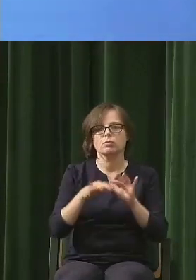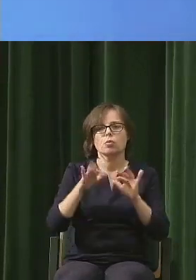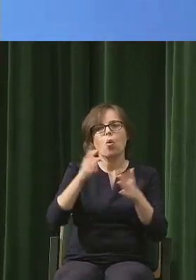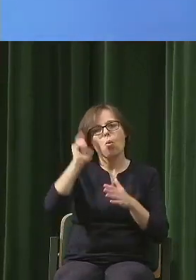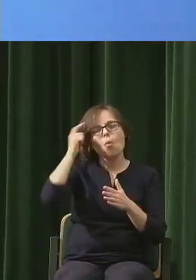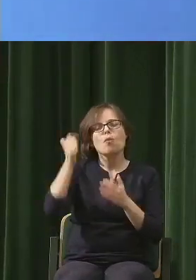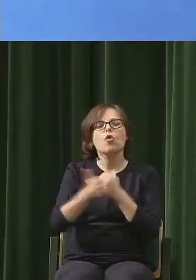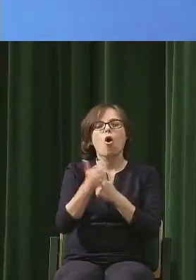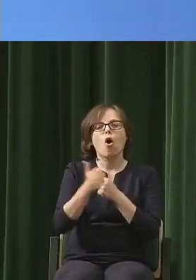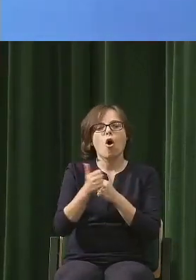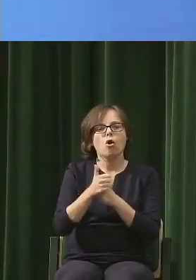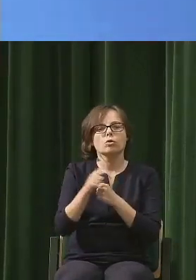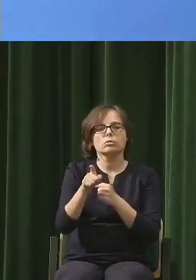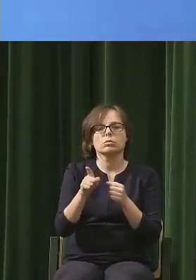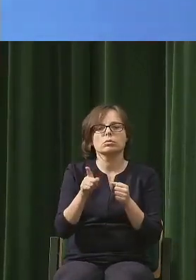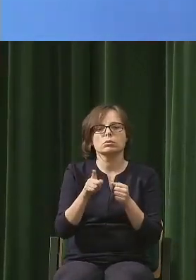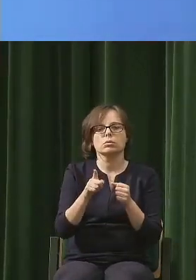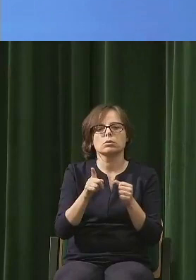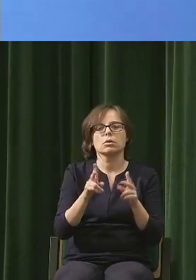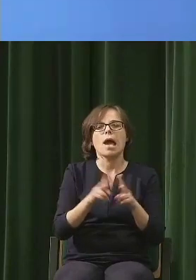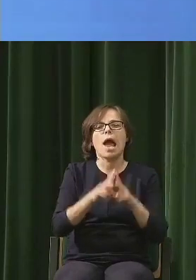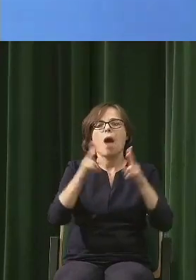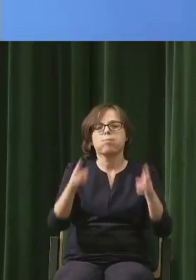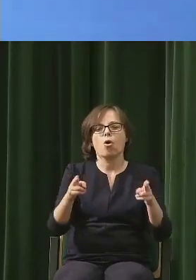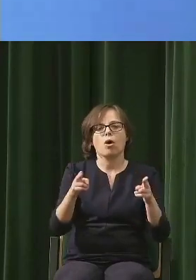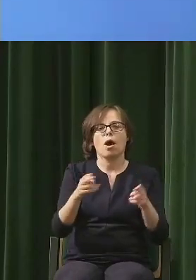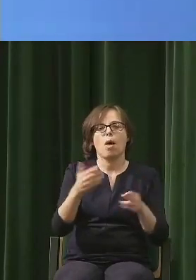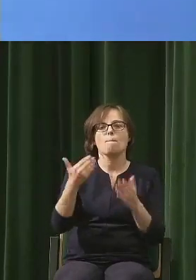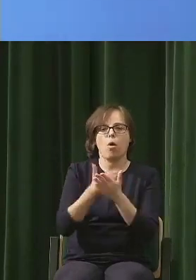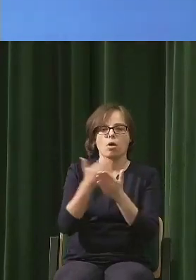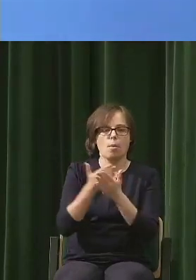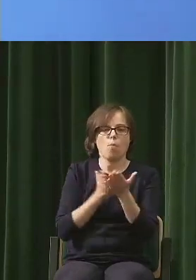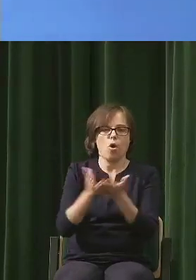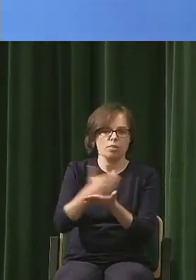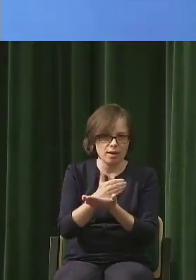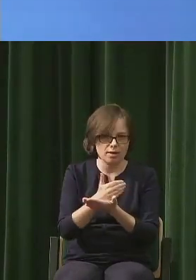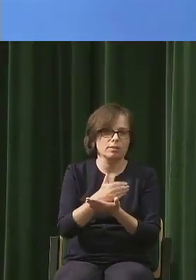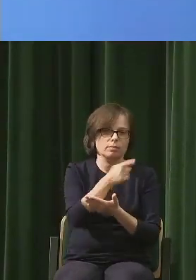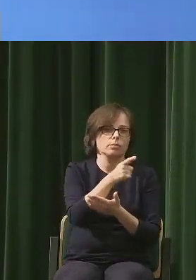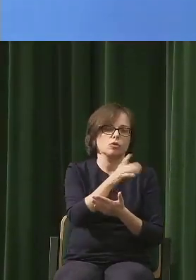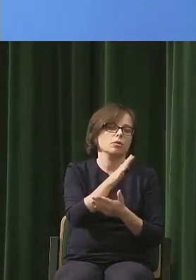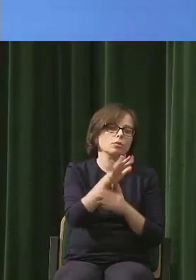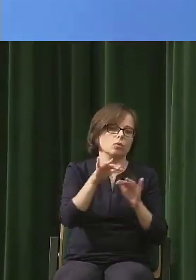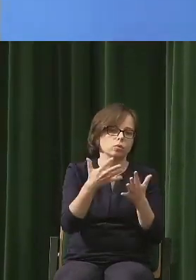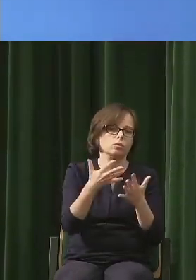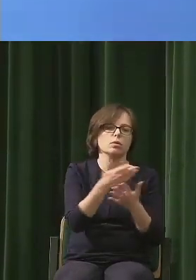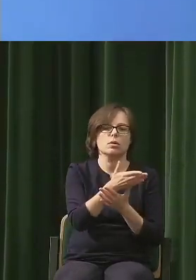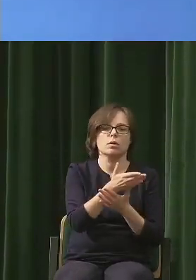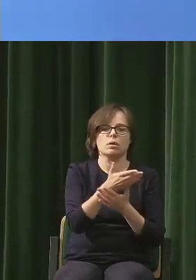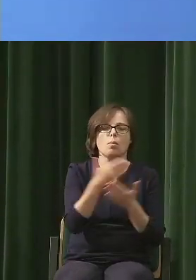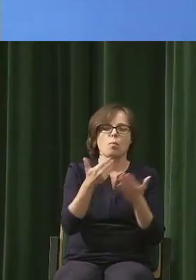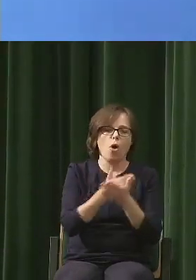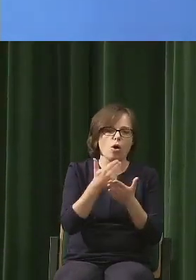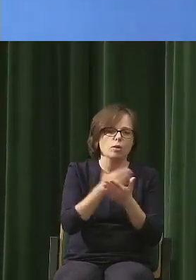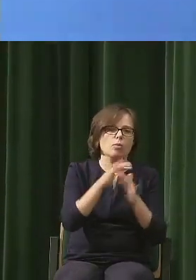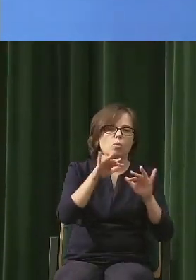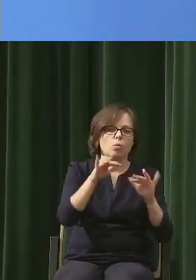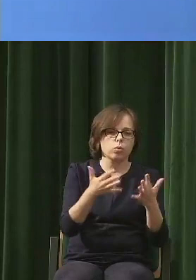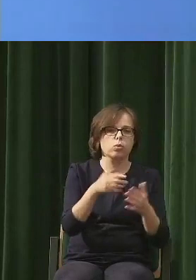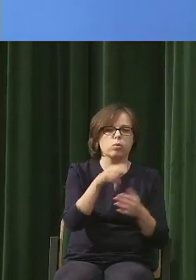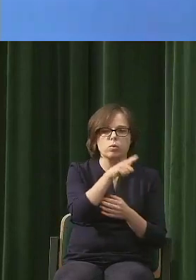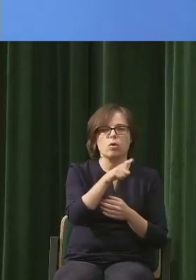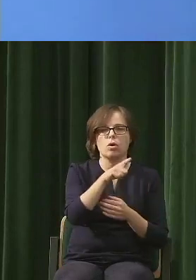modernizmie, mówię o tym wszystkim, co się zaczęło od oświecenia. Że to umysł rządzi człowiekiem i światem i że to